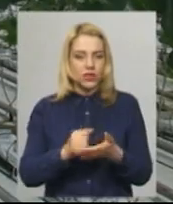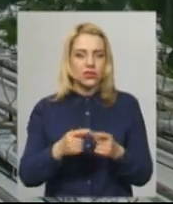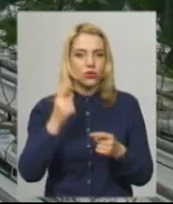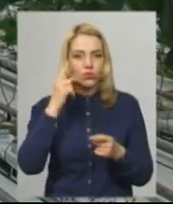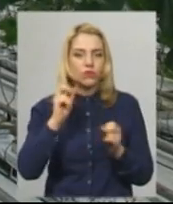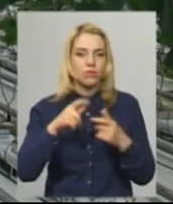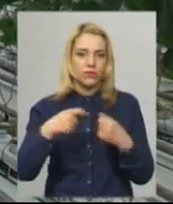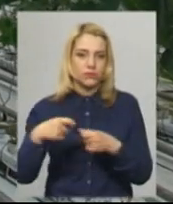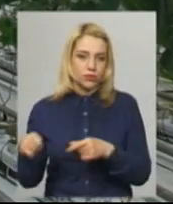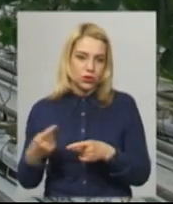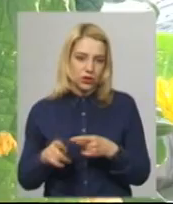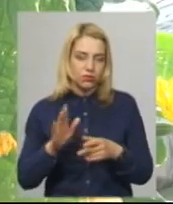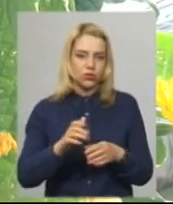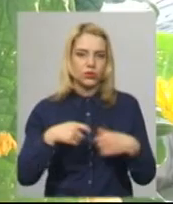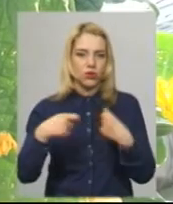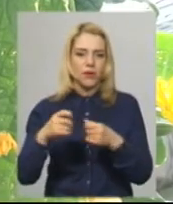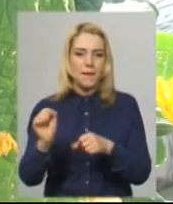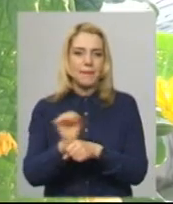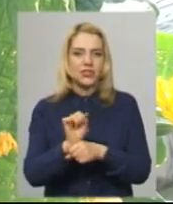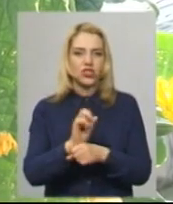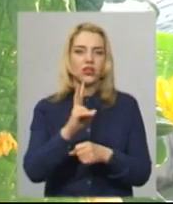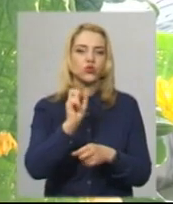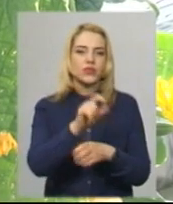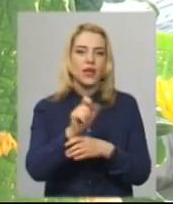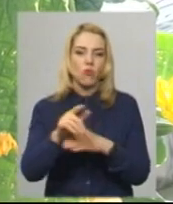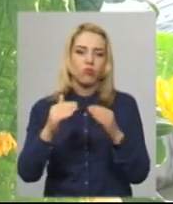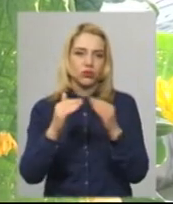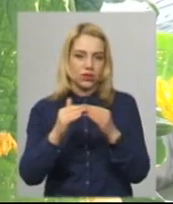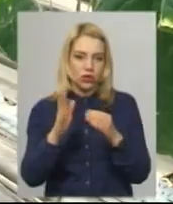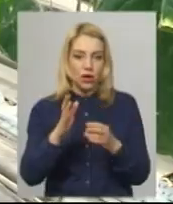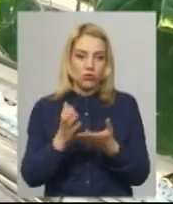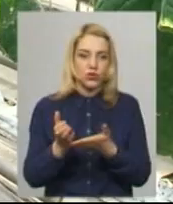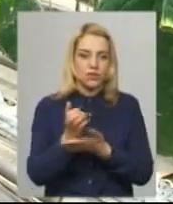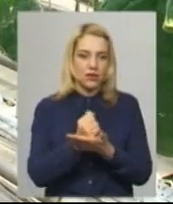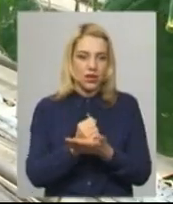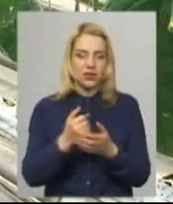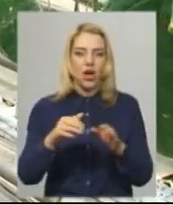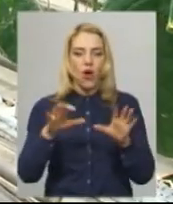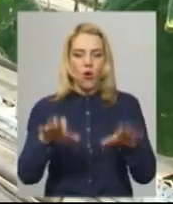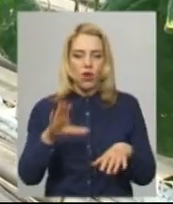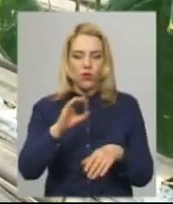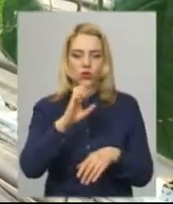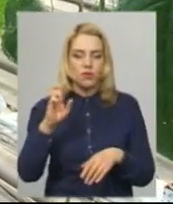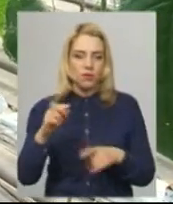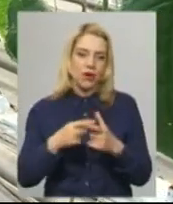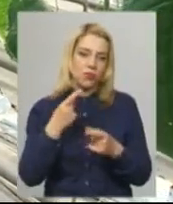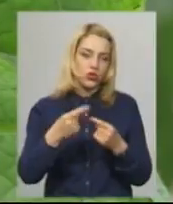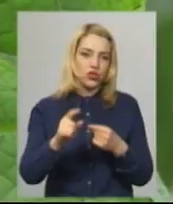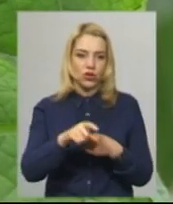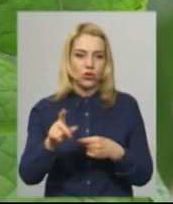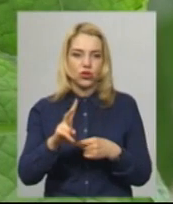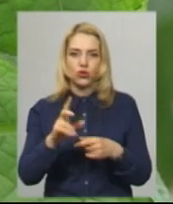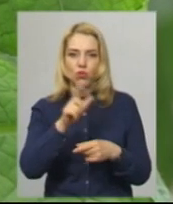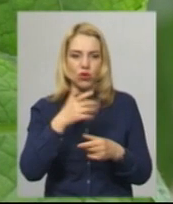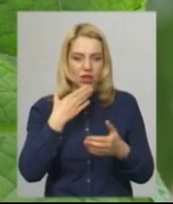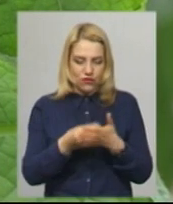імпортовані фрукти доставлятимуть машиною на замовлення жителів будинків. З замовлення збиратимуть голови СББ або ж інші мешканці. Щоби покупці не переносили